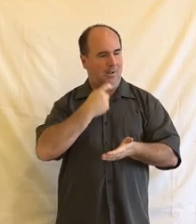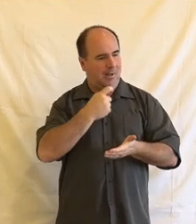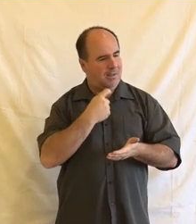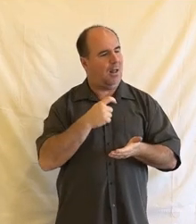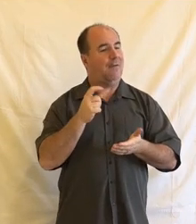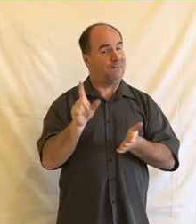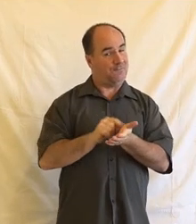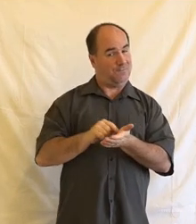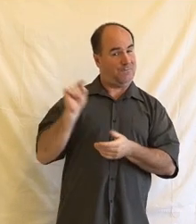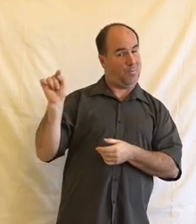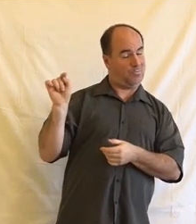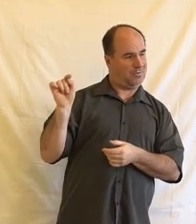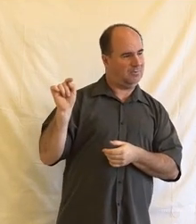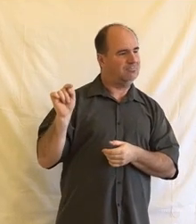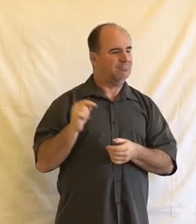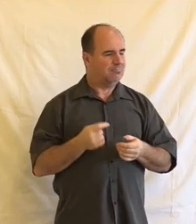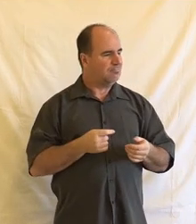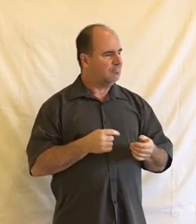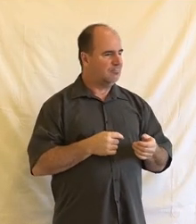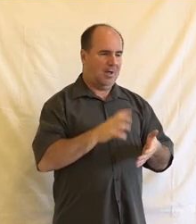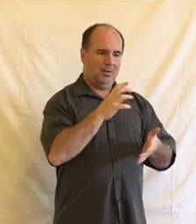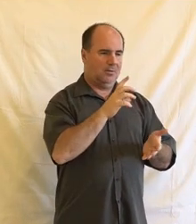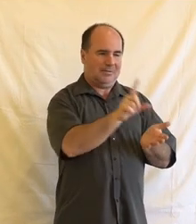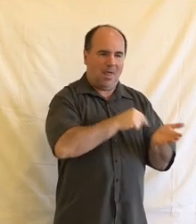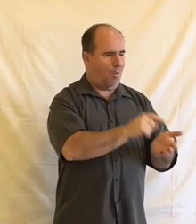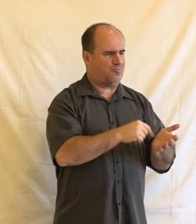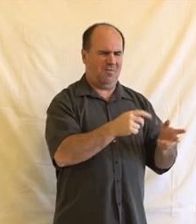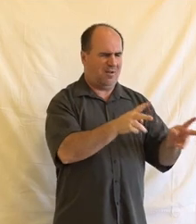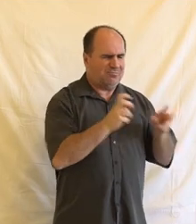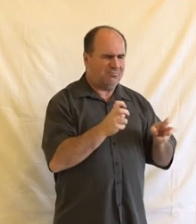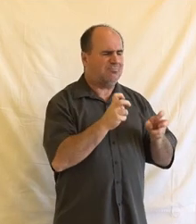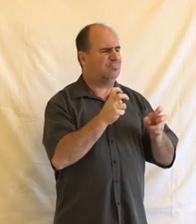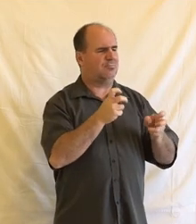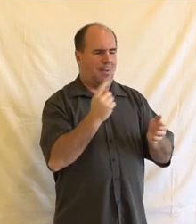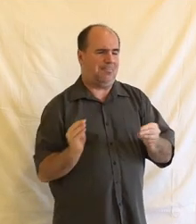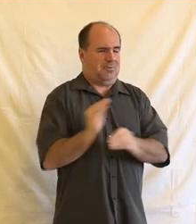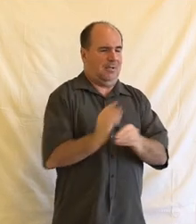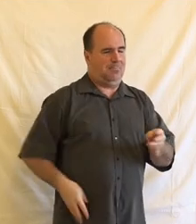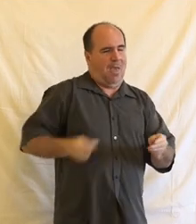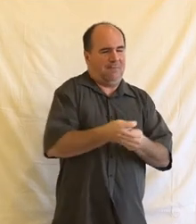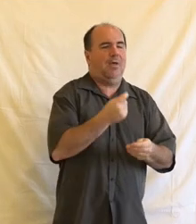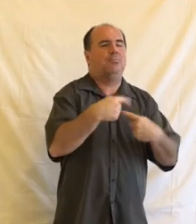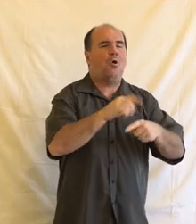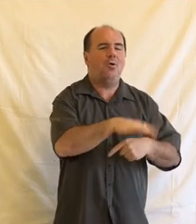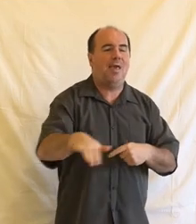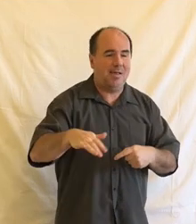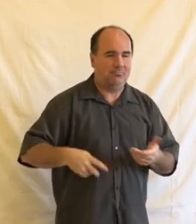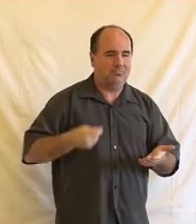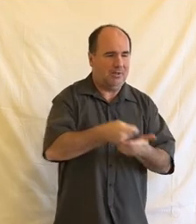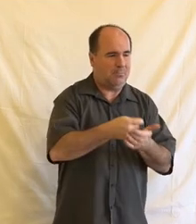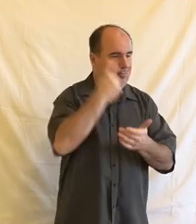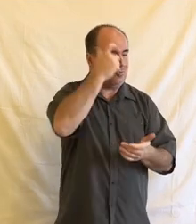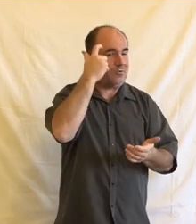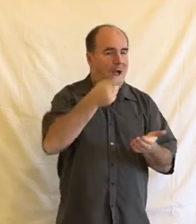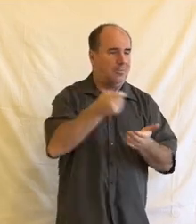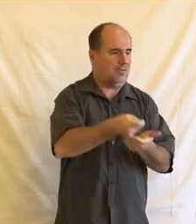příspěvku na děti nebo těch dávek, které pobírají prostě chučí rodiče v nizozemí, nevím,